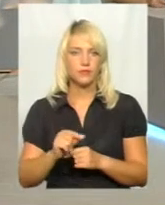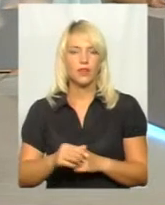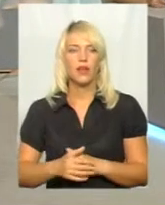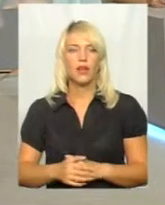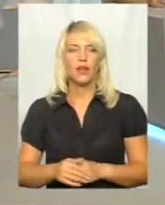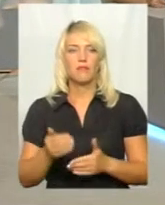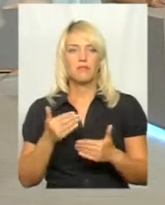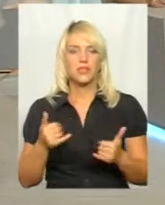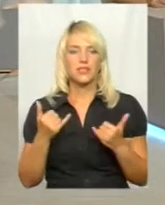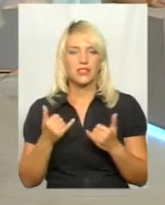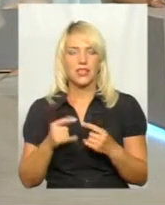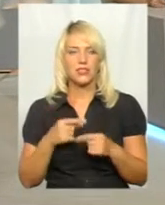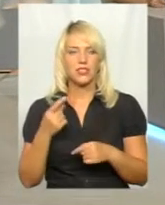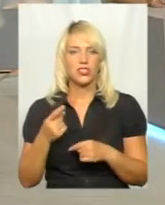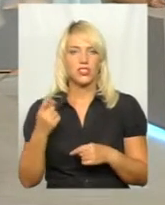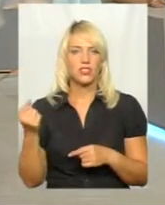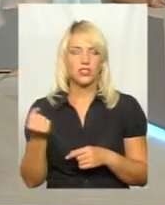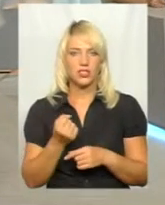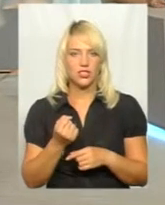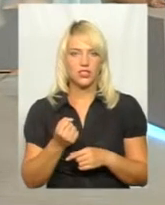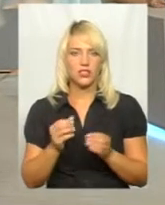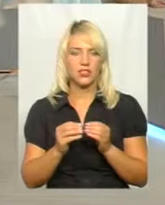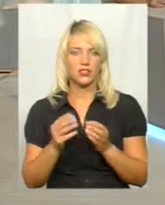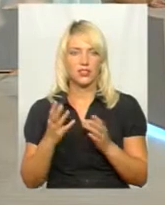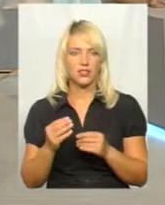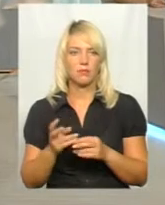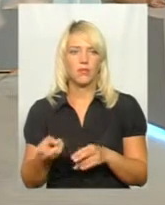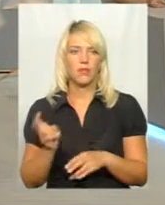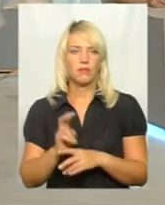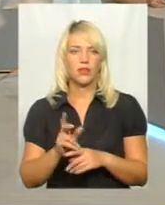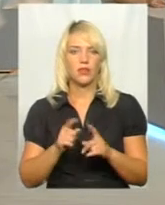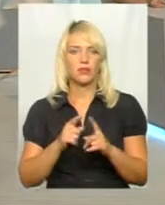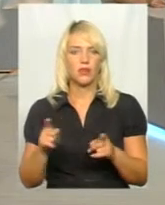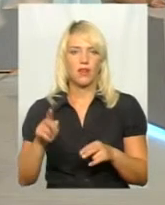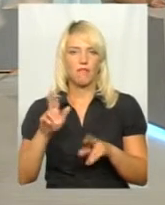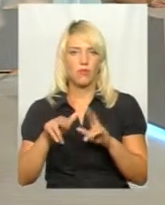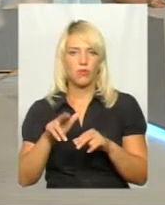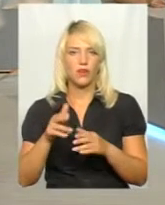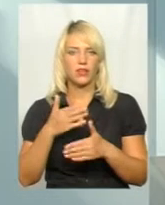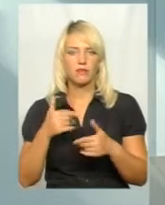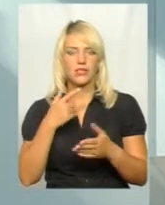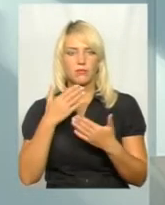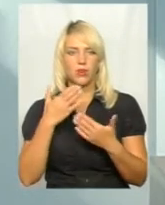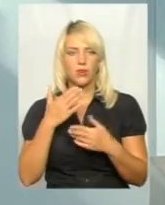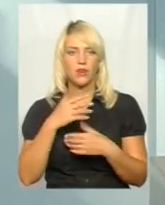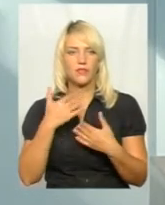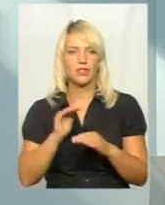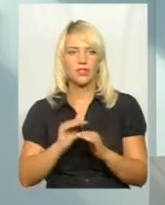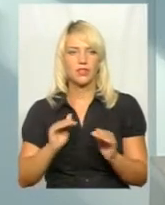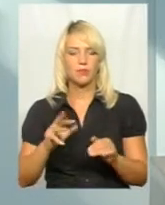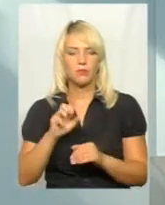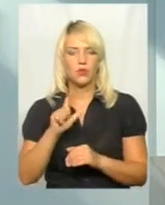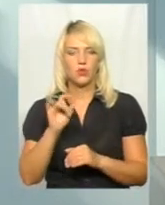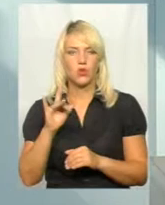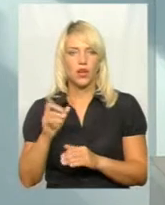зараз через тиждень, 10 днів, прийде пора фарбувати. Ми спілкувалися вже з дітьми Мазура,